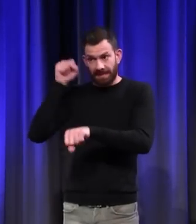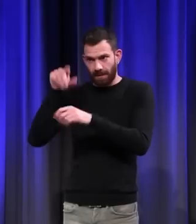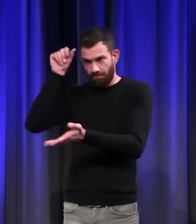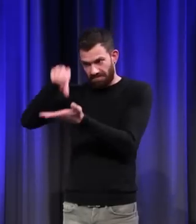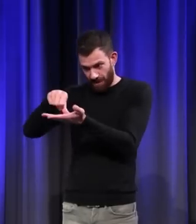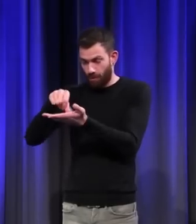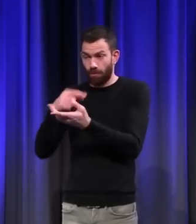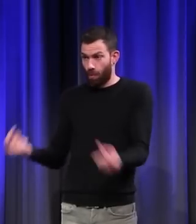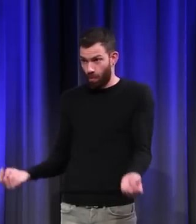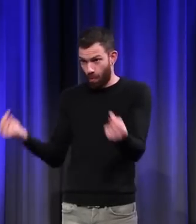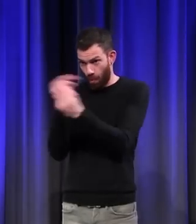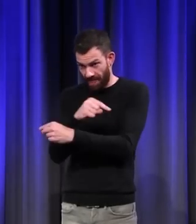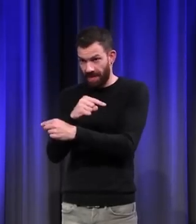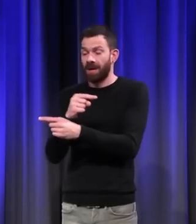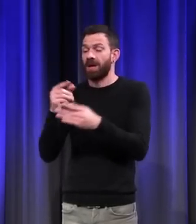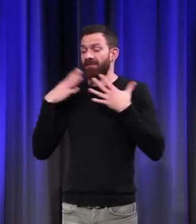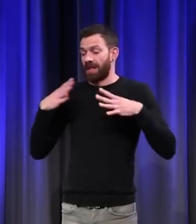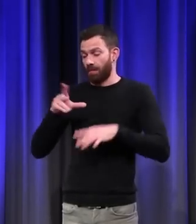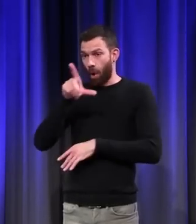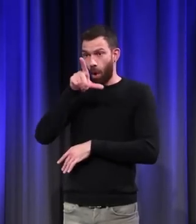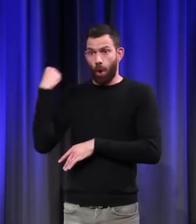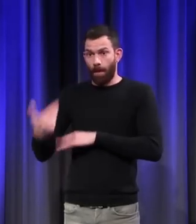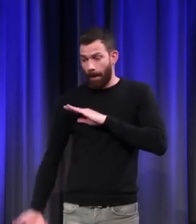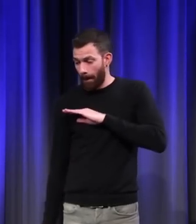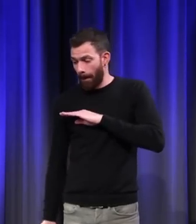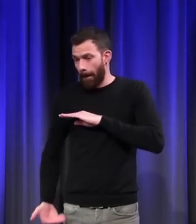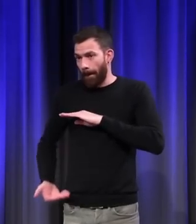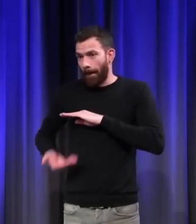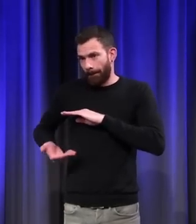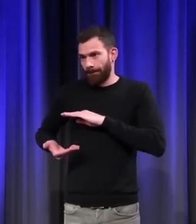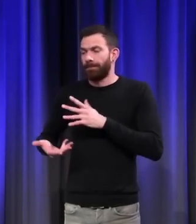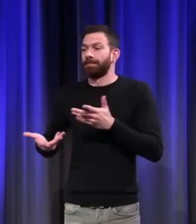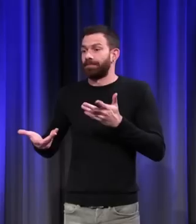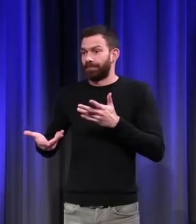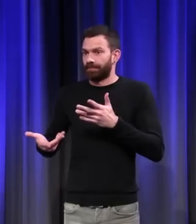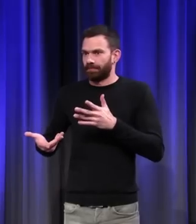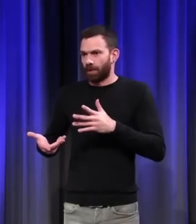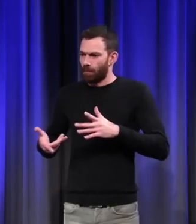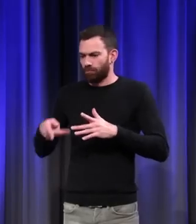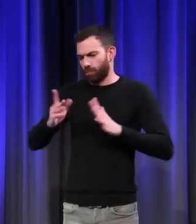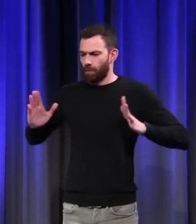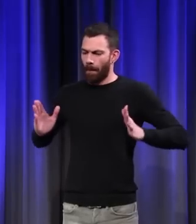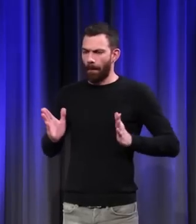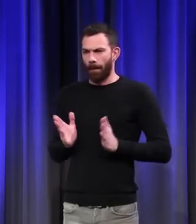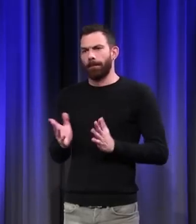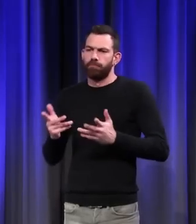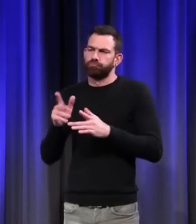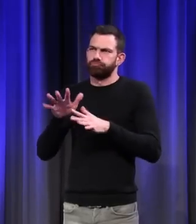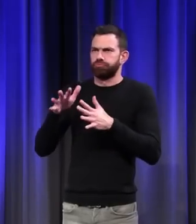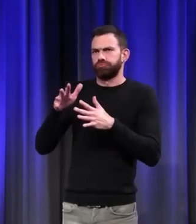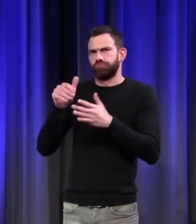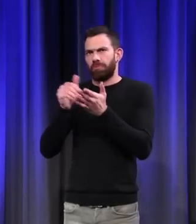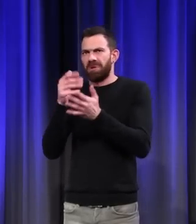contraire. Le vêtement des hommes raccourcit et devient plus ajusté vers 1340, 1350.